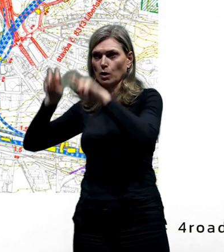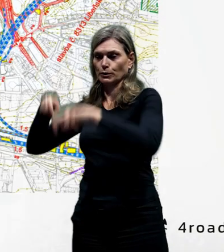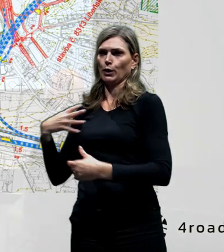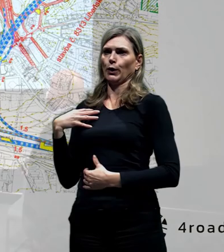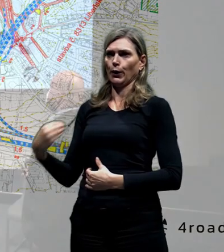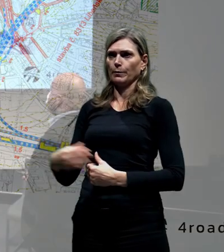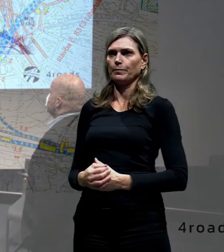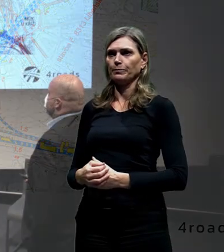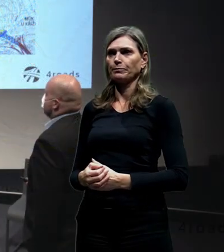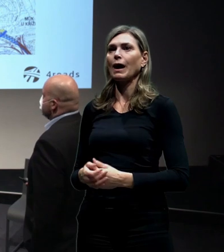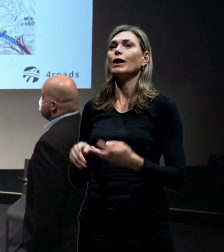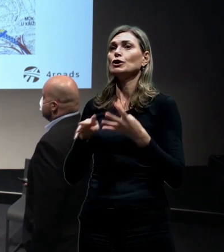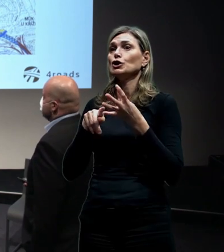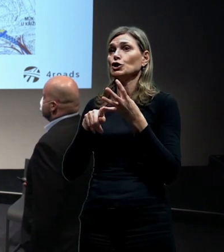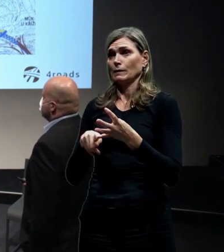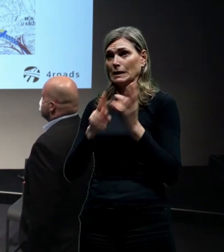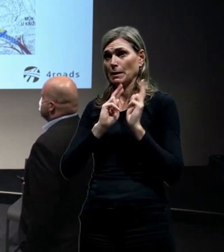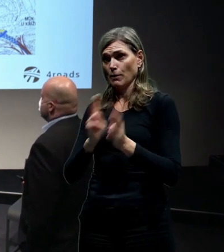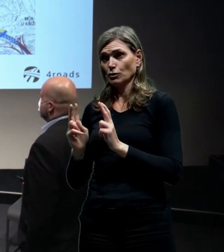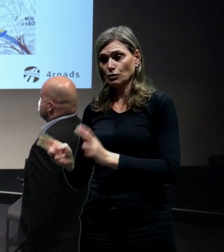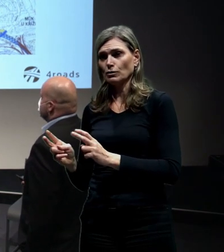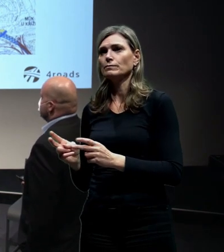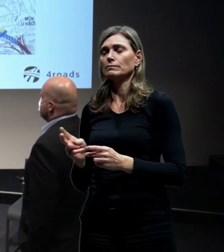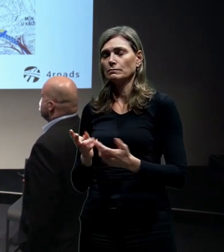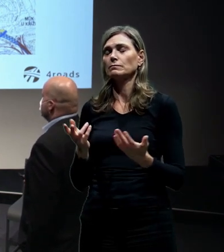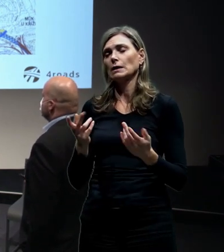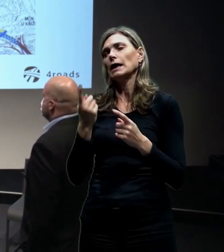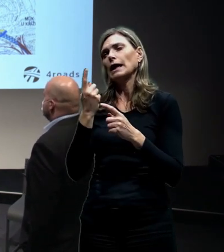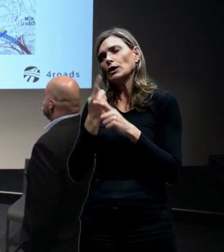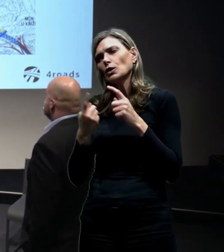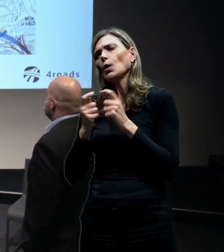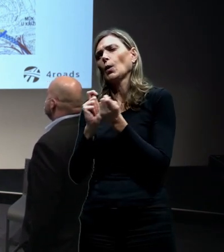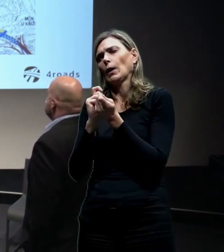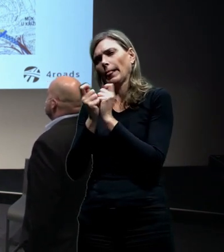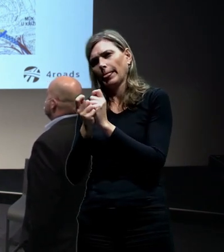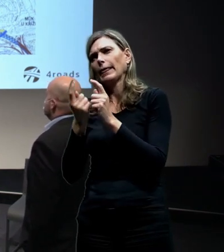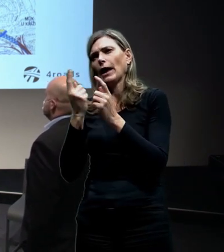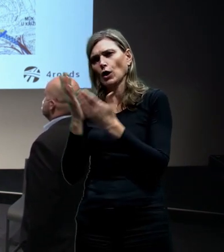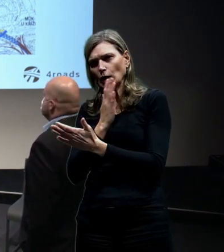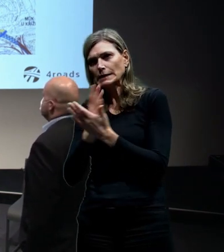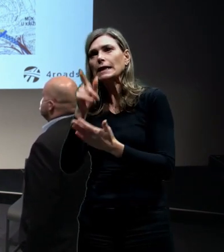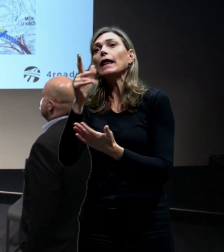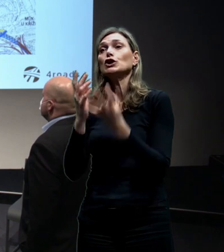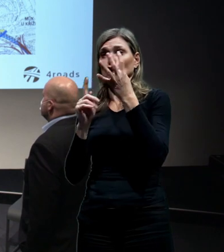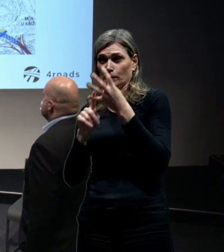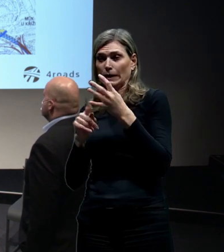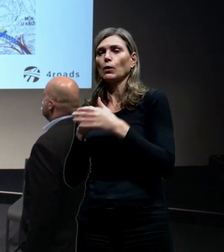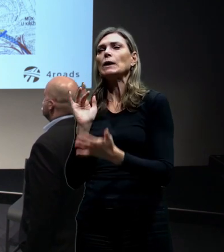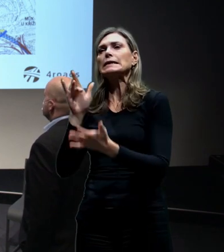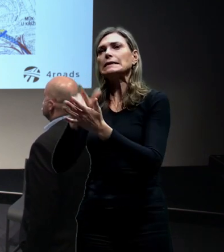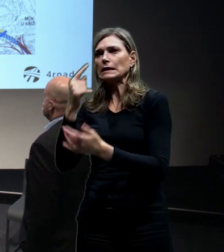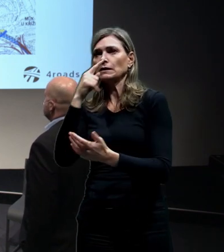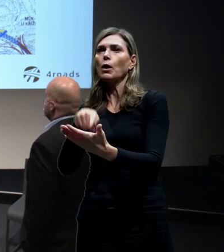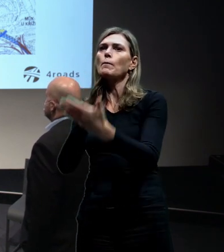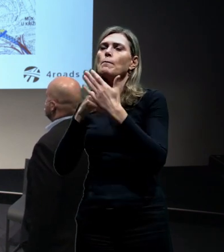Varianta 4 se taky trochu liší, je to v podstatě trochu jiné posouzení. Ta měla za cíl v podstatě posoudit, jestli nám to